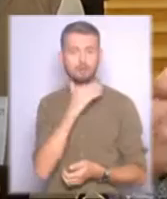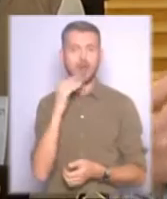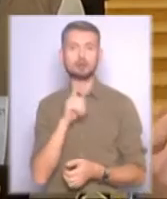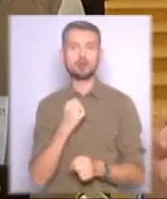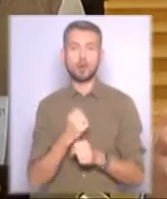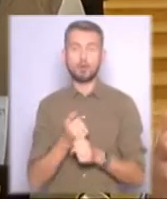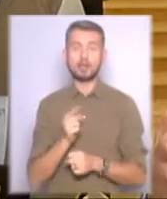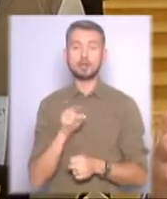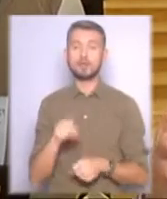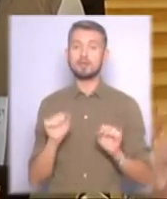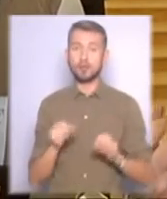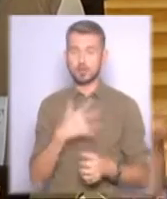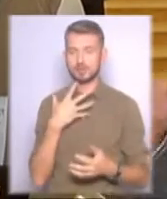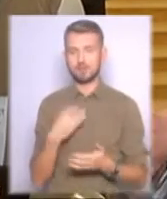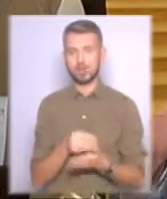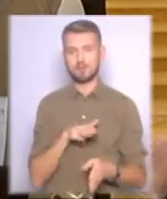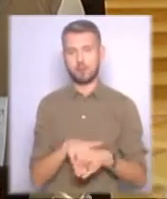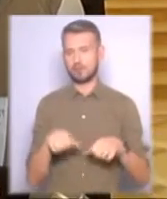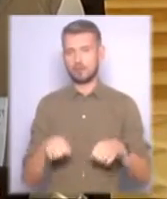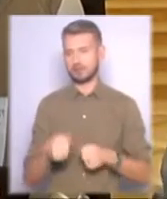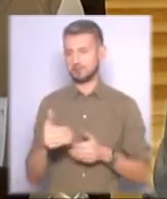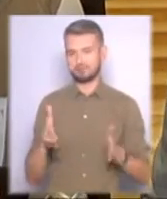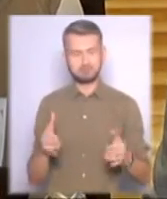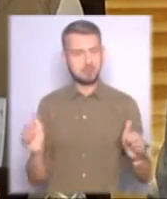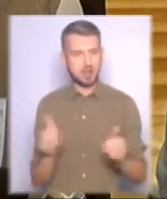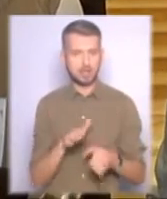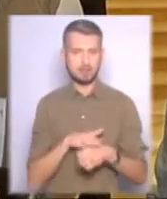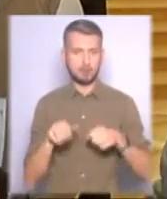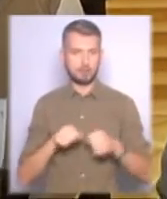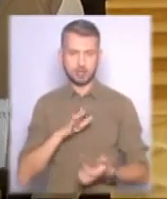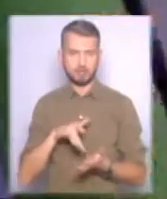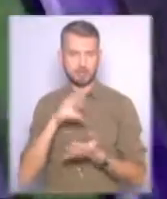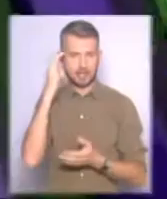але те, що він може в своїх повноваженнях. На жаль, дуже маленьке повноваження в міста Київ.